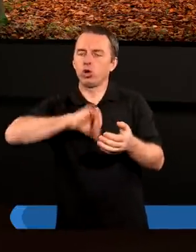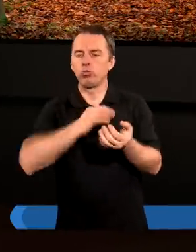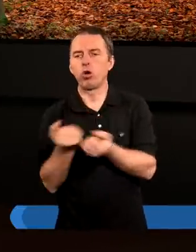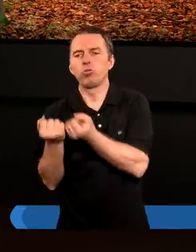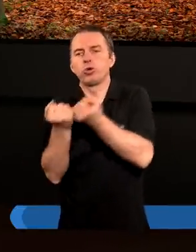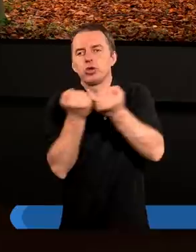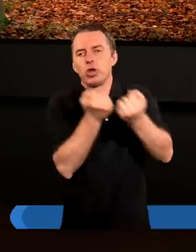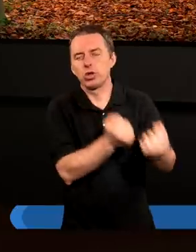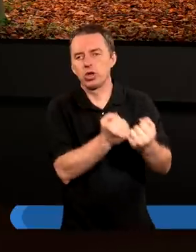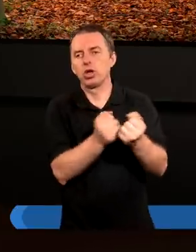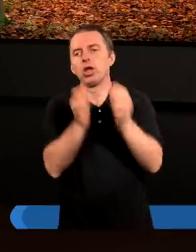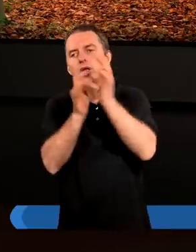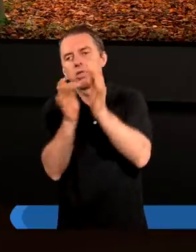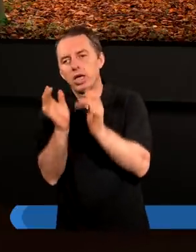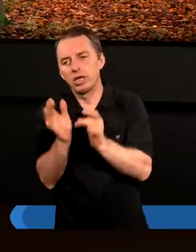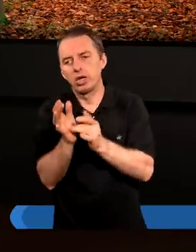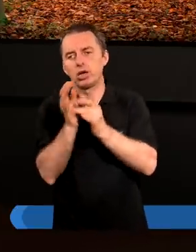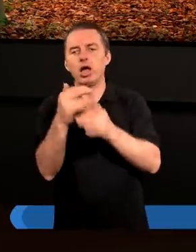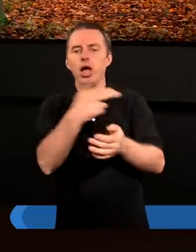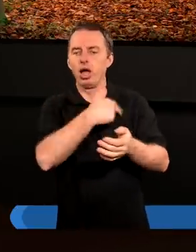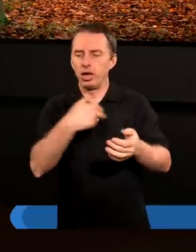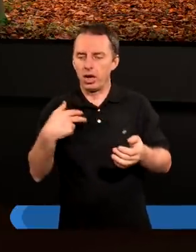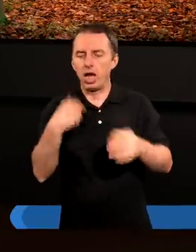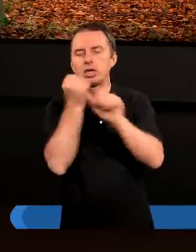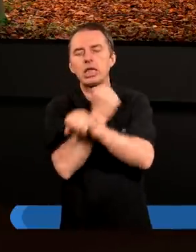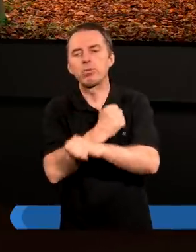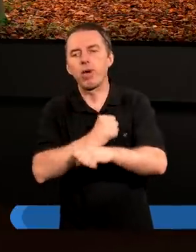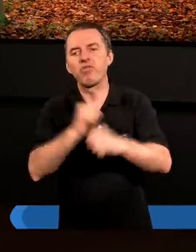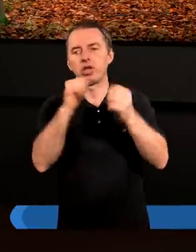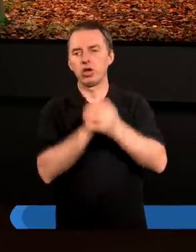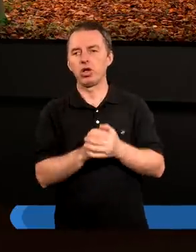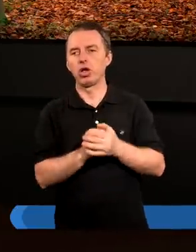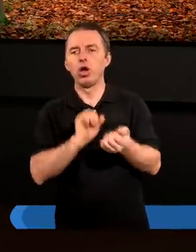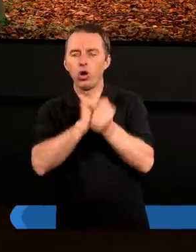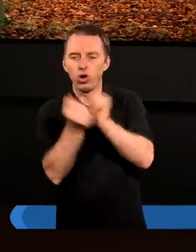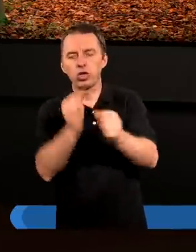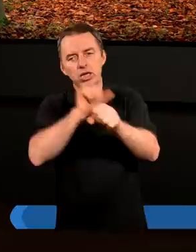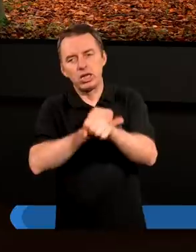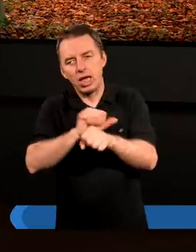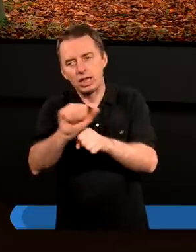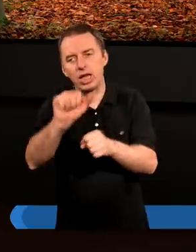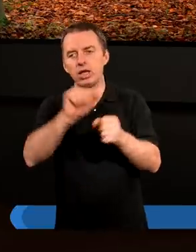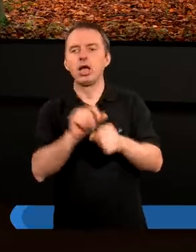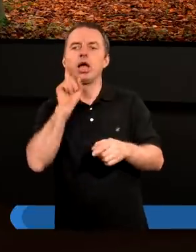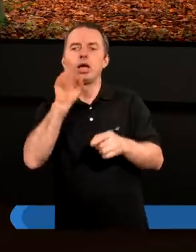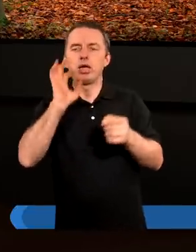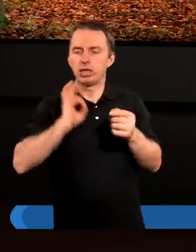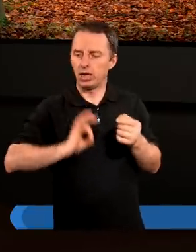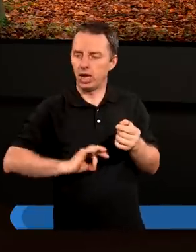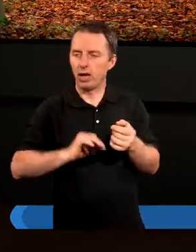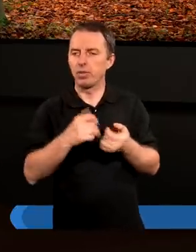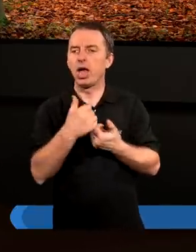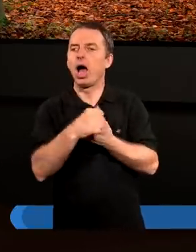niesie Jezus Chrystus, nasz Zbawiciel. I chociaż jesteśmy synami